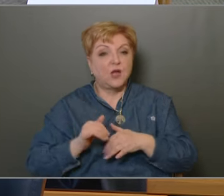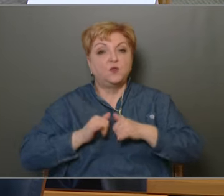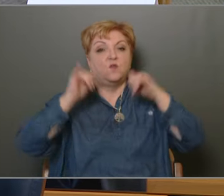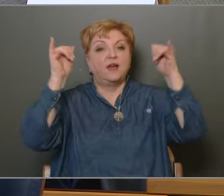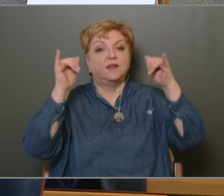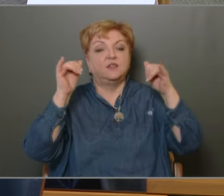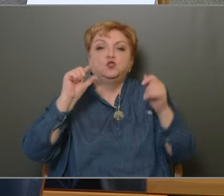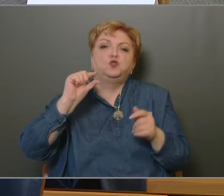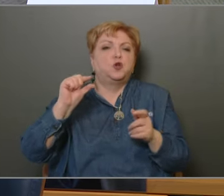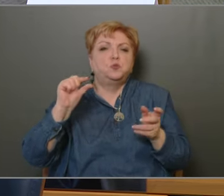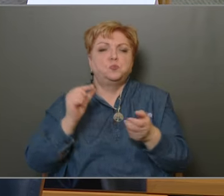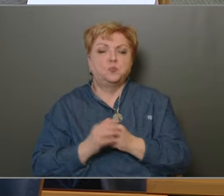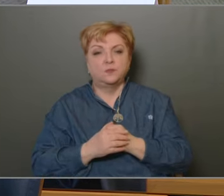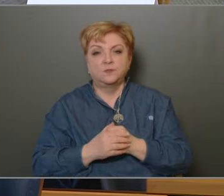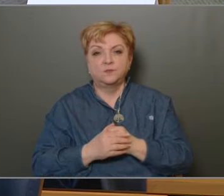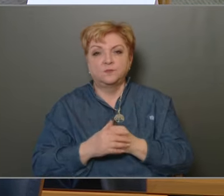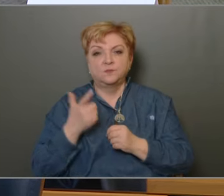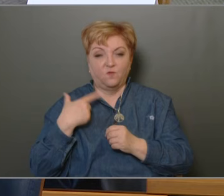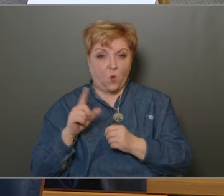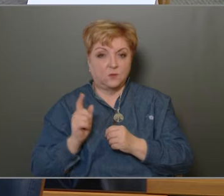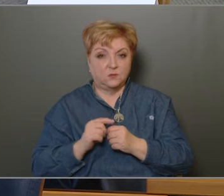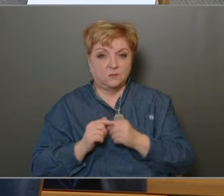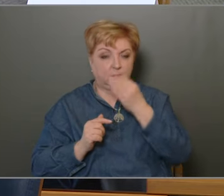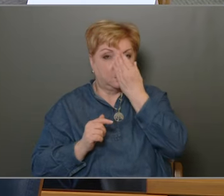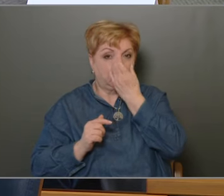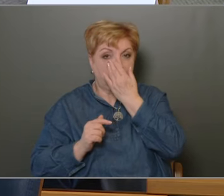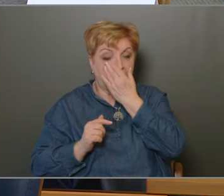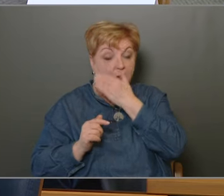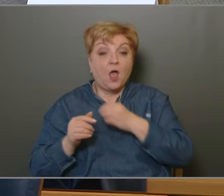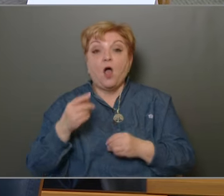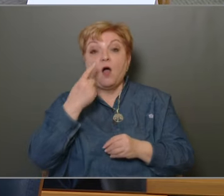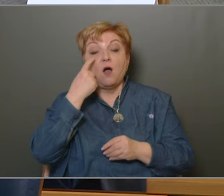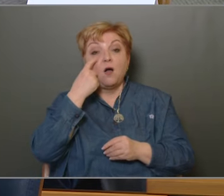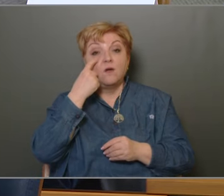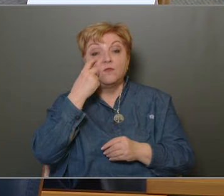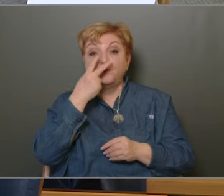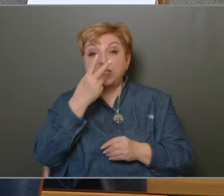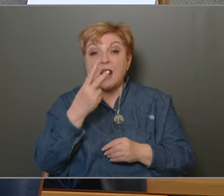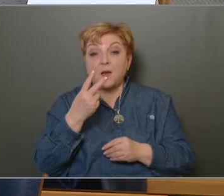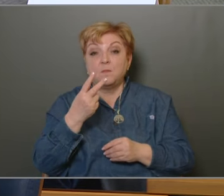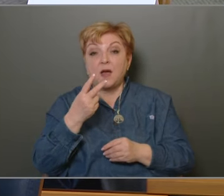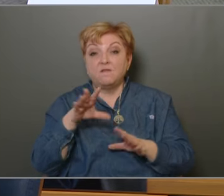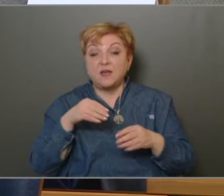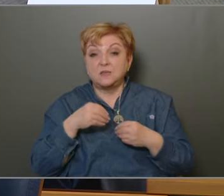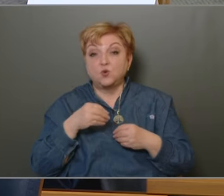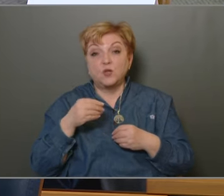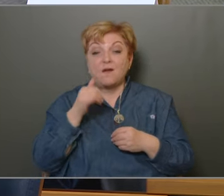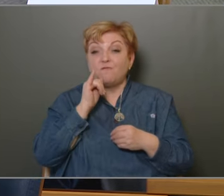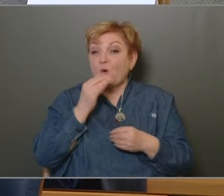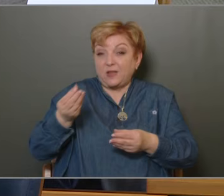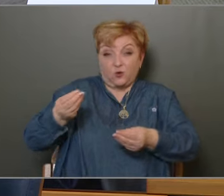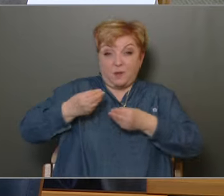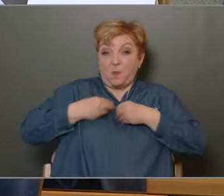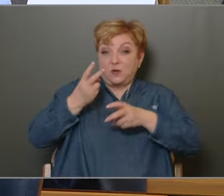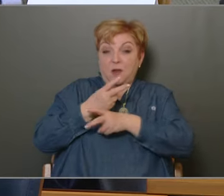növekedés, az csekély mértékű volt. Ha azt figyelembe veszük, hogy ez egy forintot nem kapunk mondjuk az államtól,